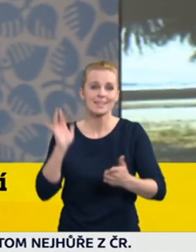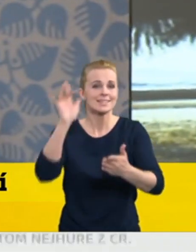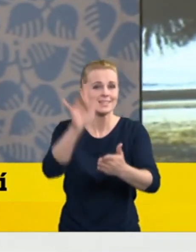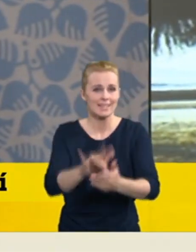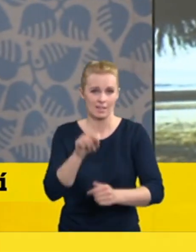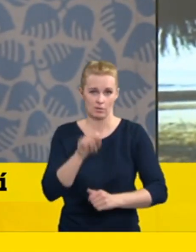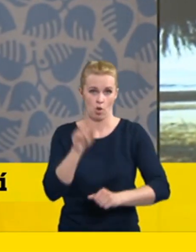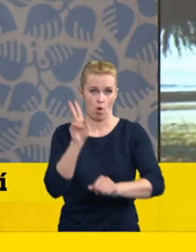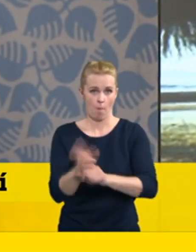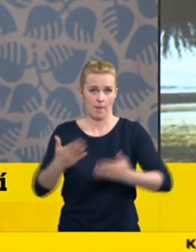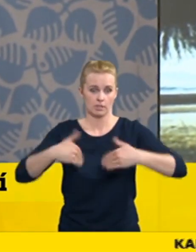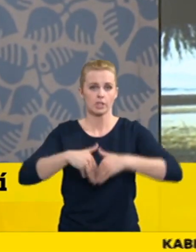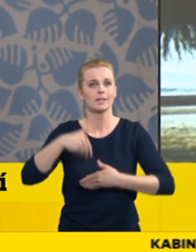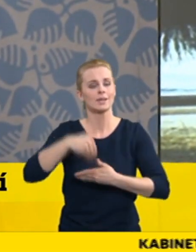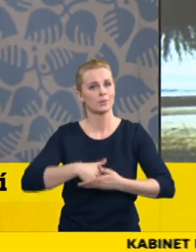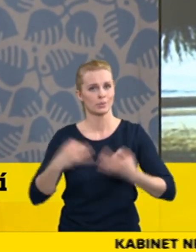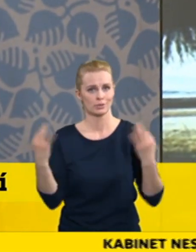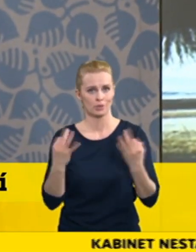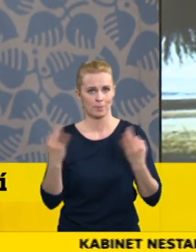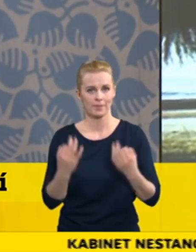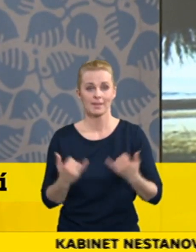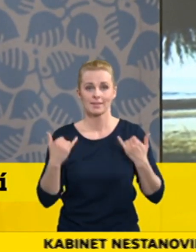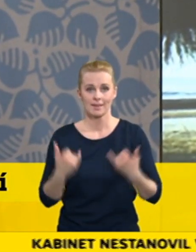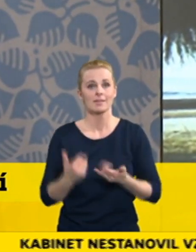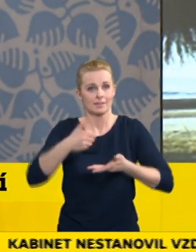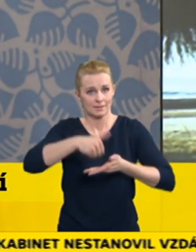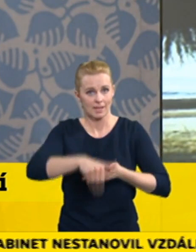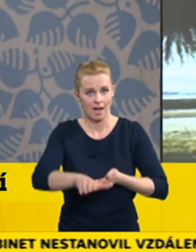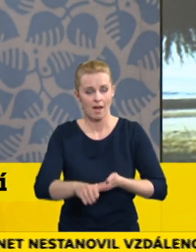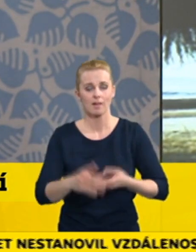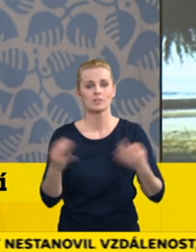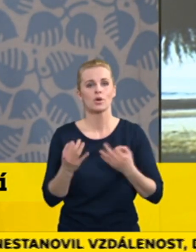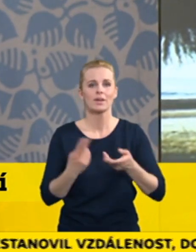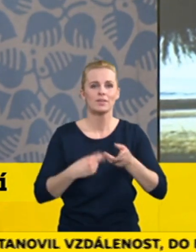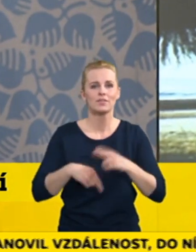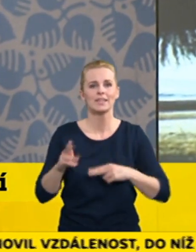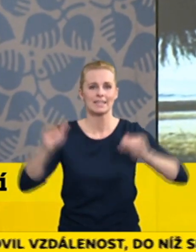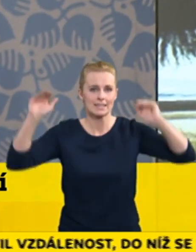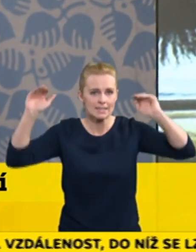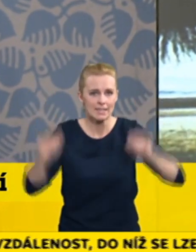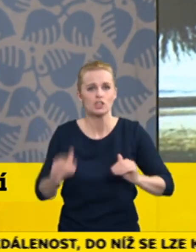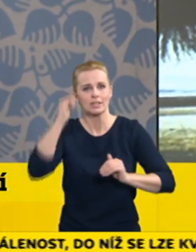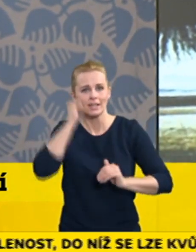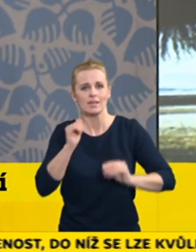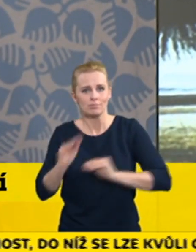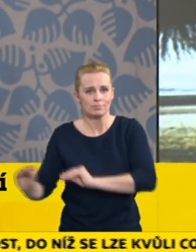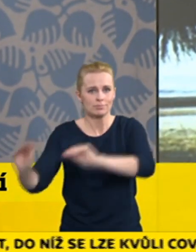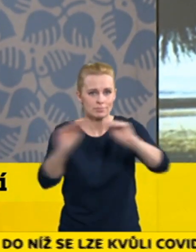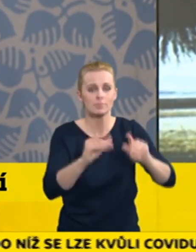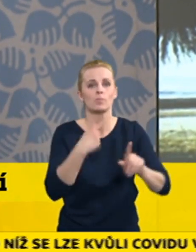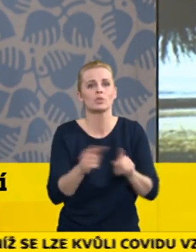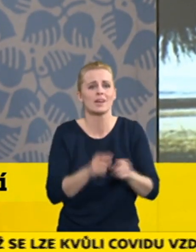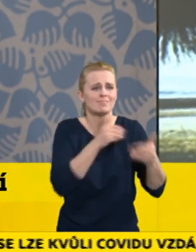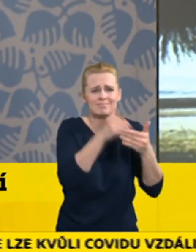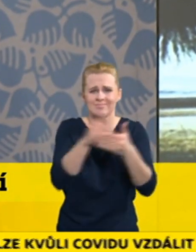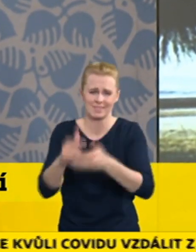je opravdu nadále ještě pokud možno více snižit mobilitu a snižit setkávání lidí. To je ten